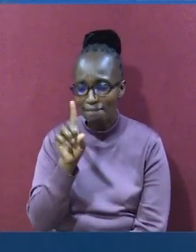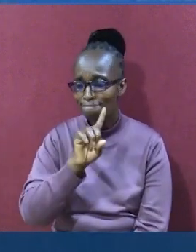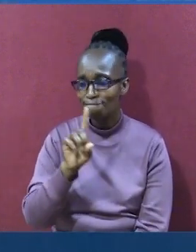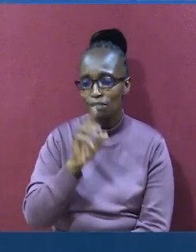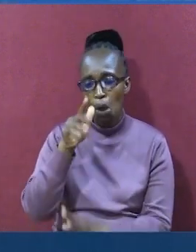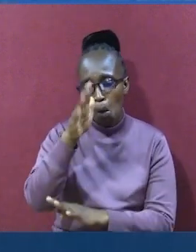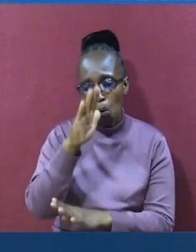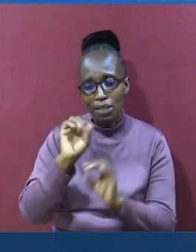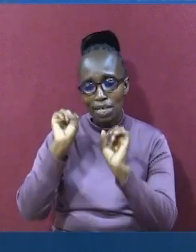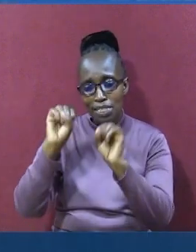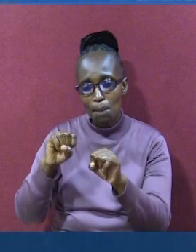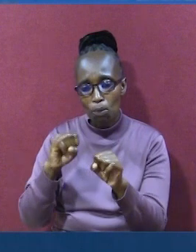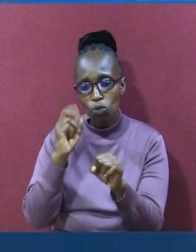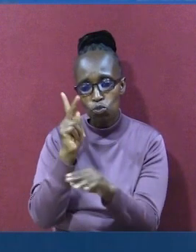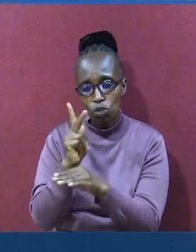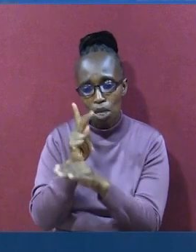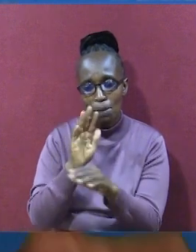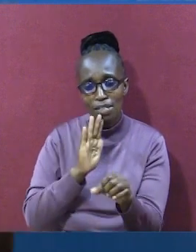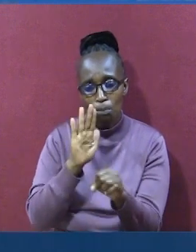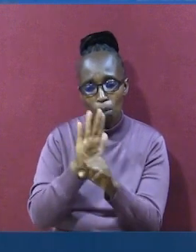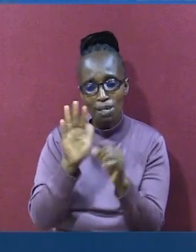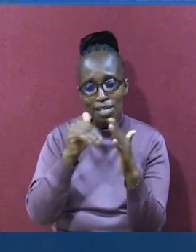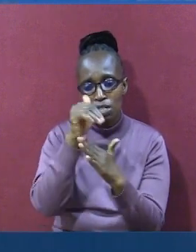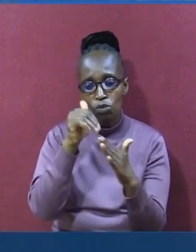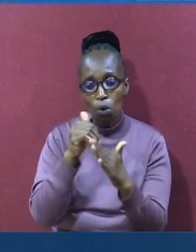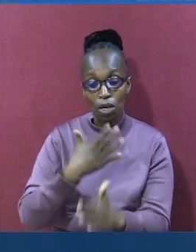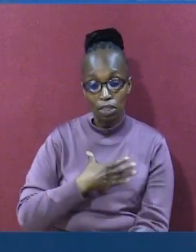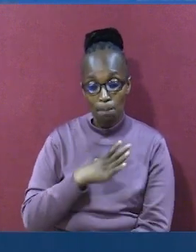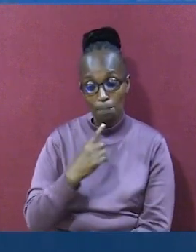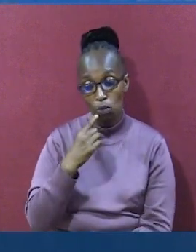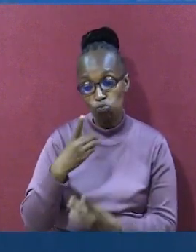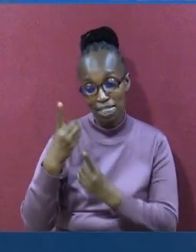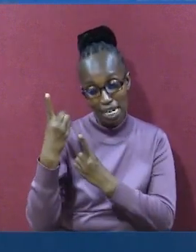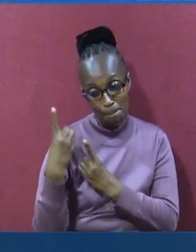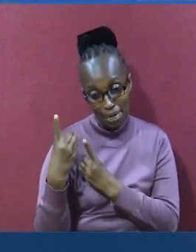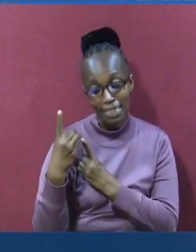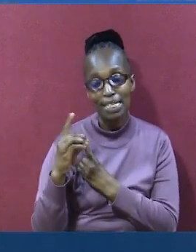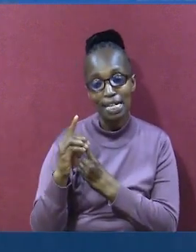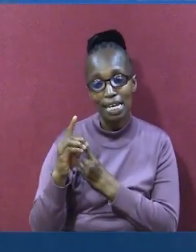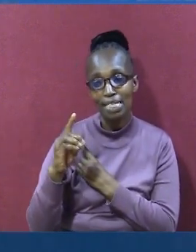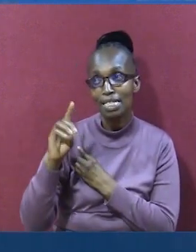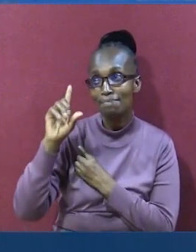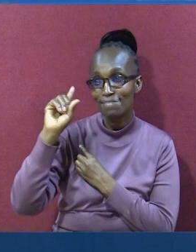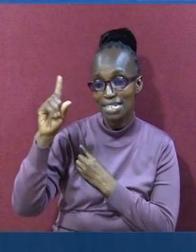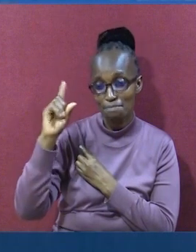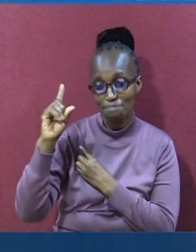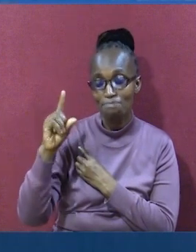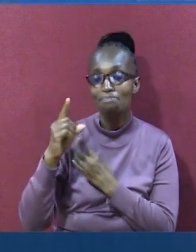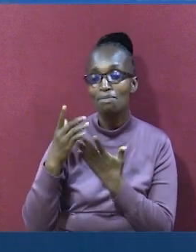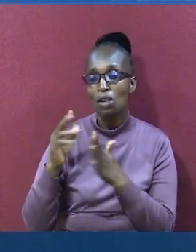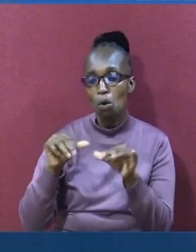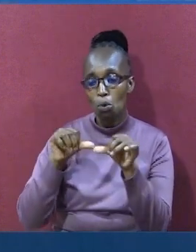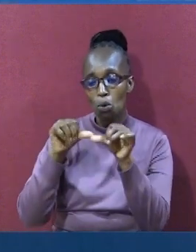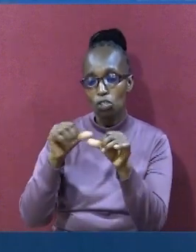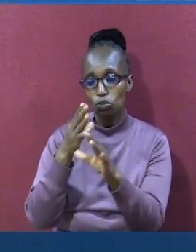Anaweza kutimiza ahadi zake kwa watu wale ambao. Wana mtengemea yeye. Mtengemea mungu wako. Mtengemea